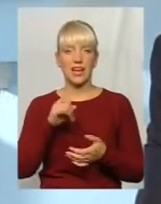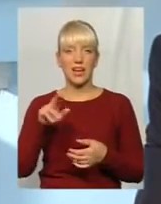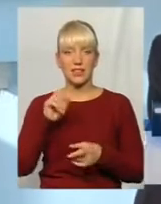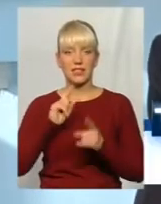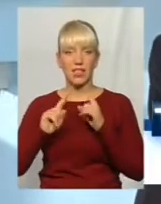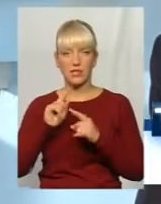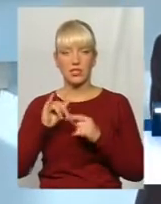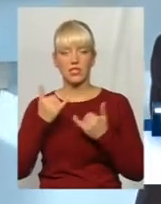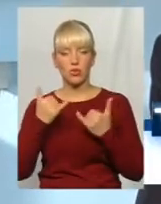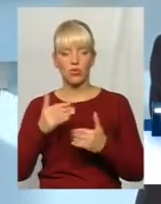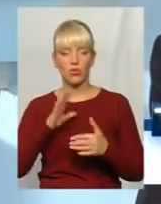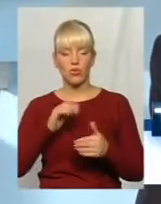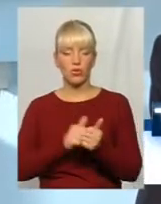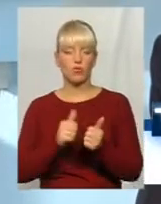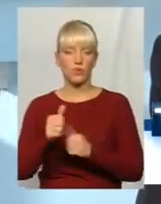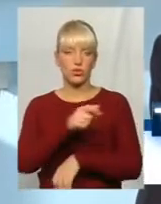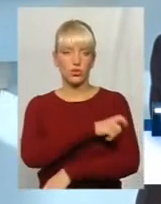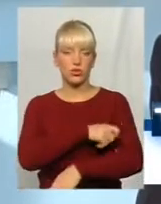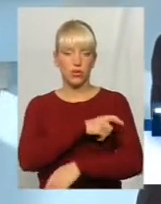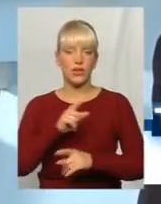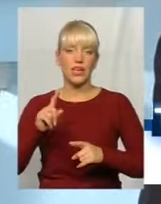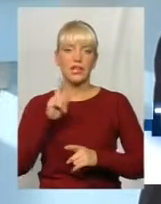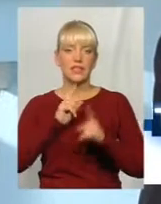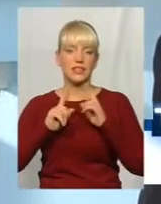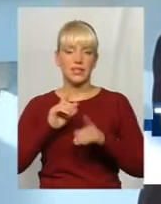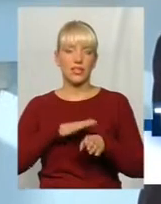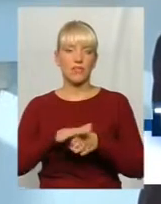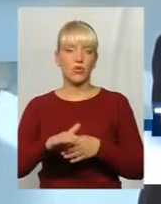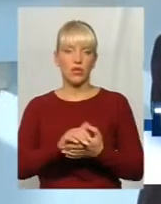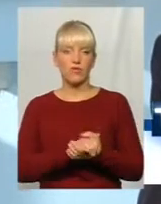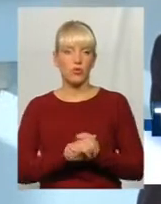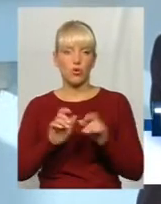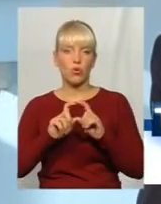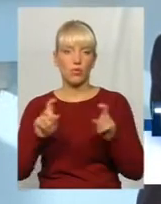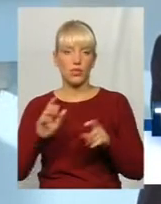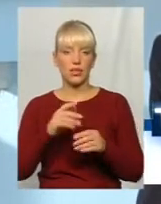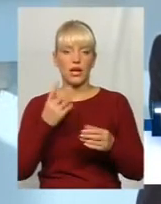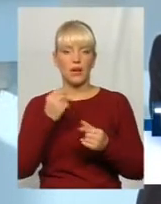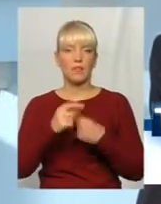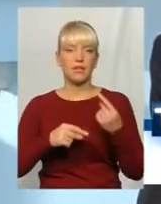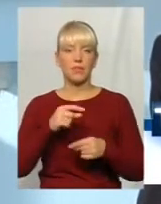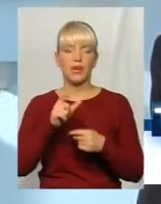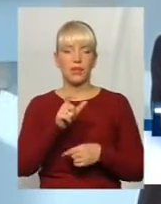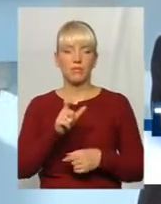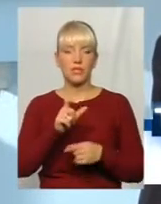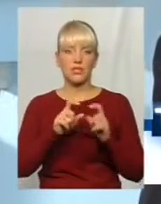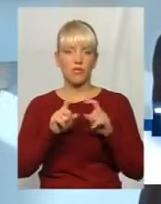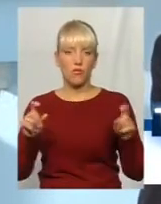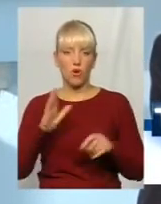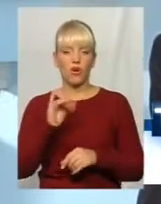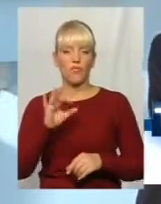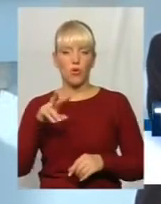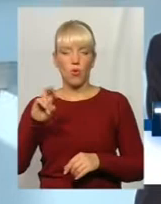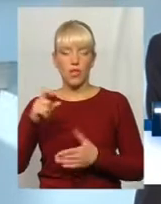було позачергове засідання виконавчого комітету, сьогодні одне комунальне підприємство, наприклад, Віола, списувало автомобіль, який сьогодні фактично